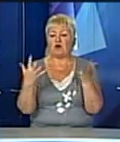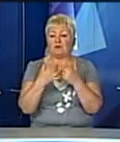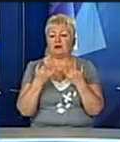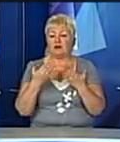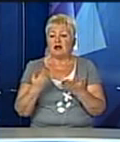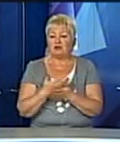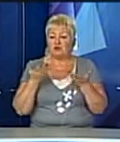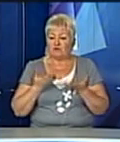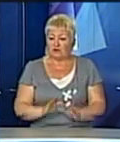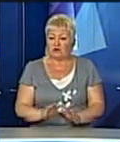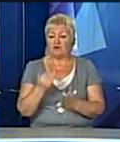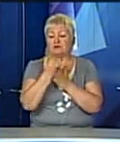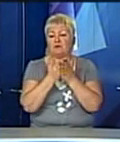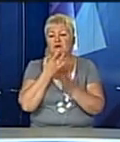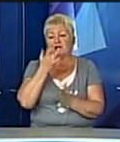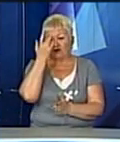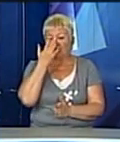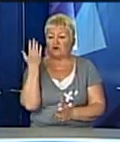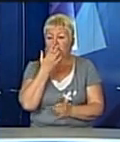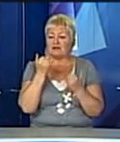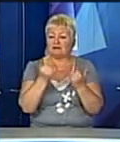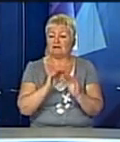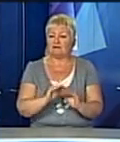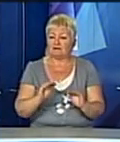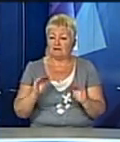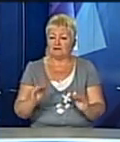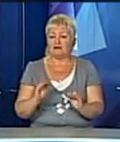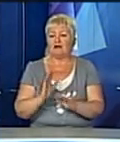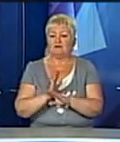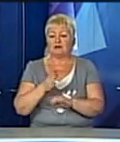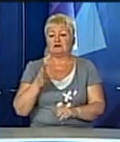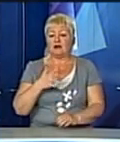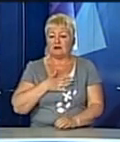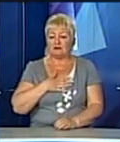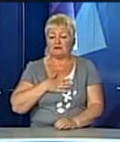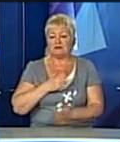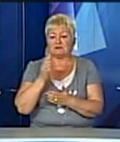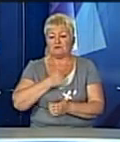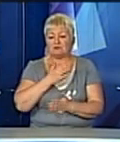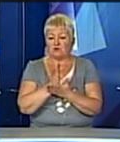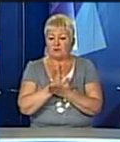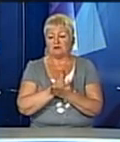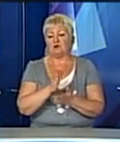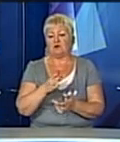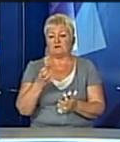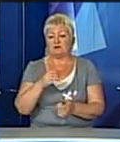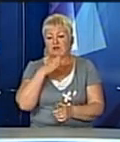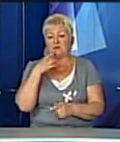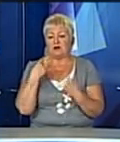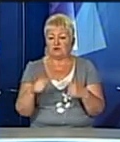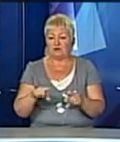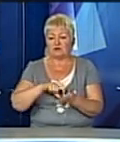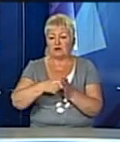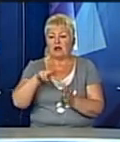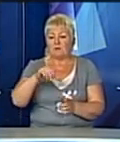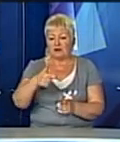новонароджених, програму літнього читання для дітей, візит канадійських військовопосадовців та ще багато іншого студії Рена Палиха,